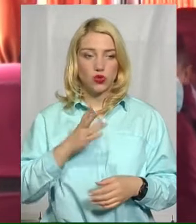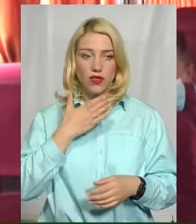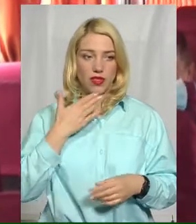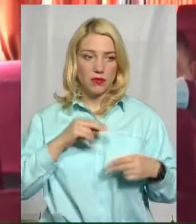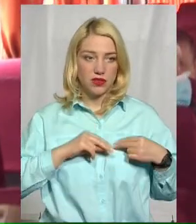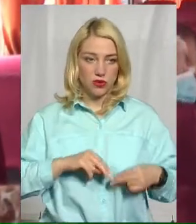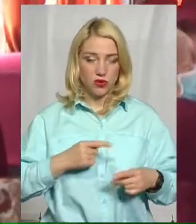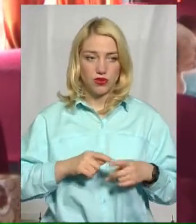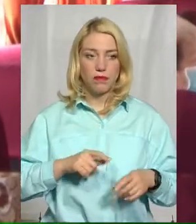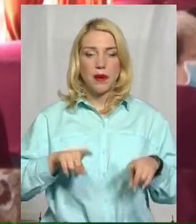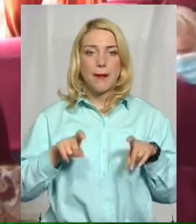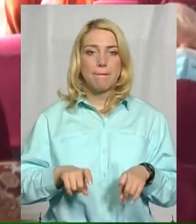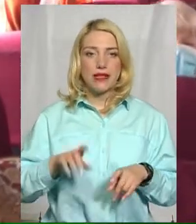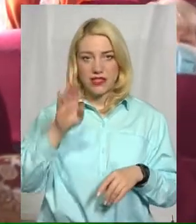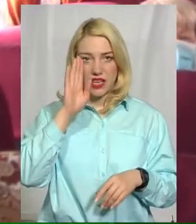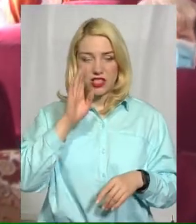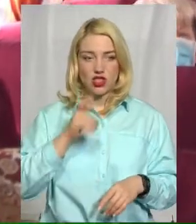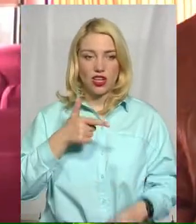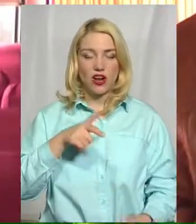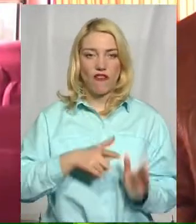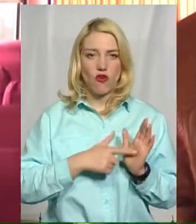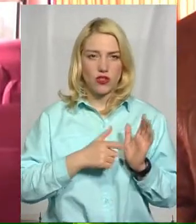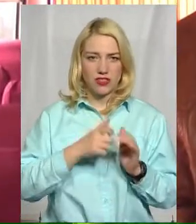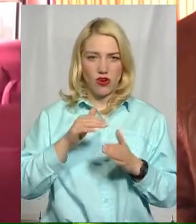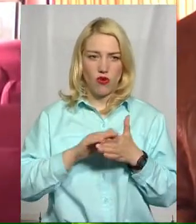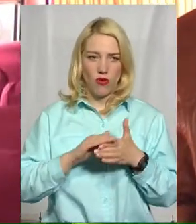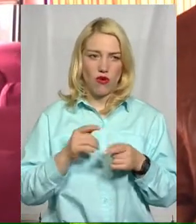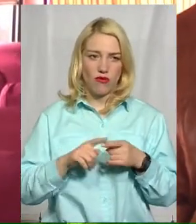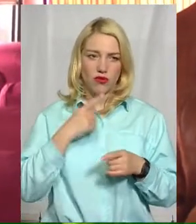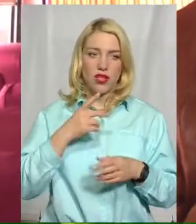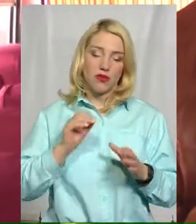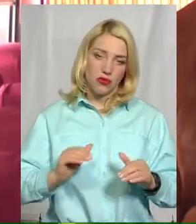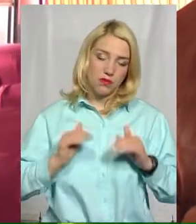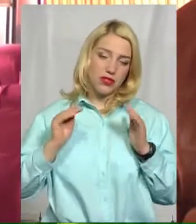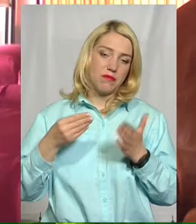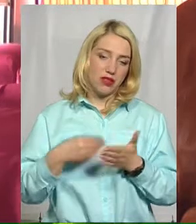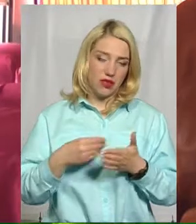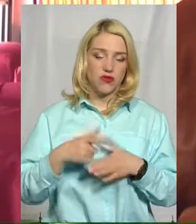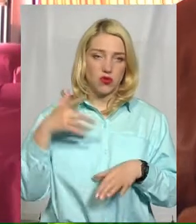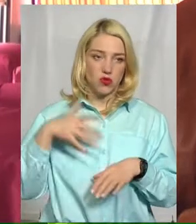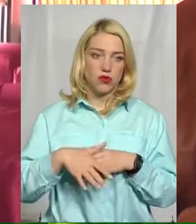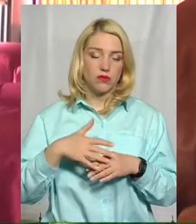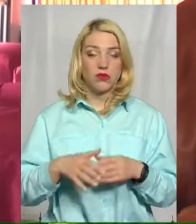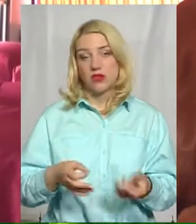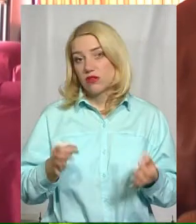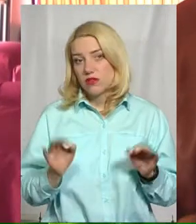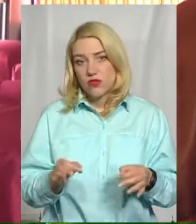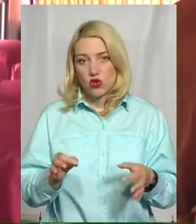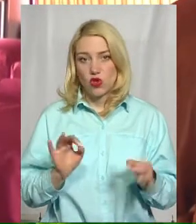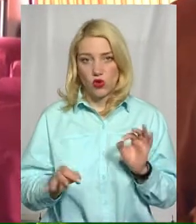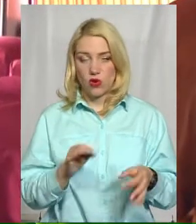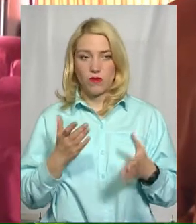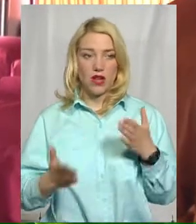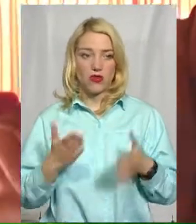Пасажир цього ж автобусу Валерій Гвоздіков каже, до підняття тарифів ставиться з розумінням. Звичайно, нормально. Але якщо